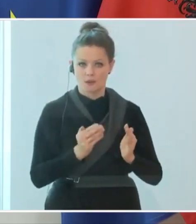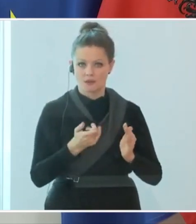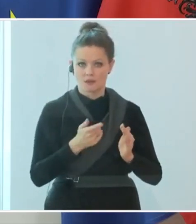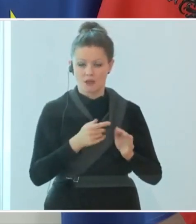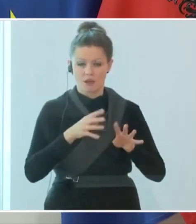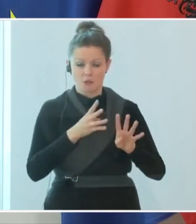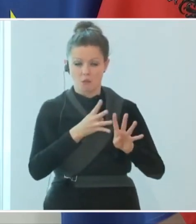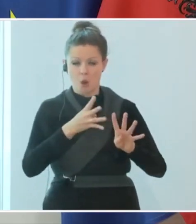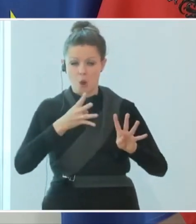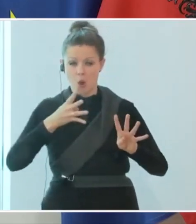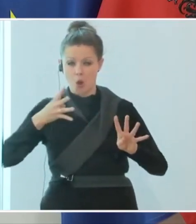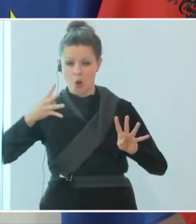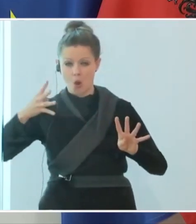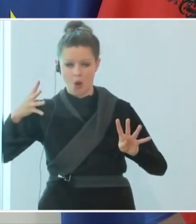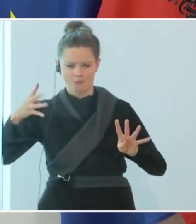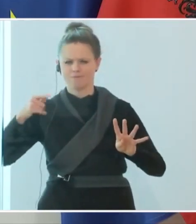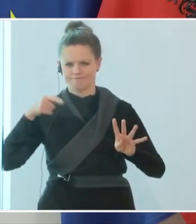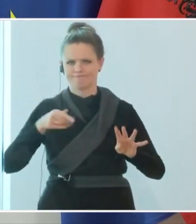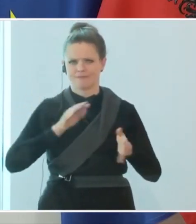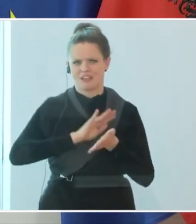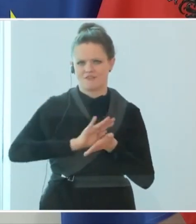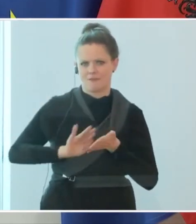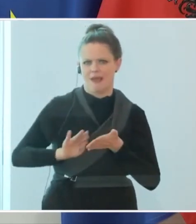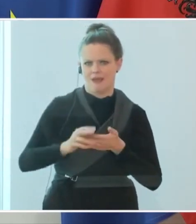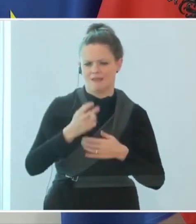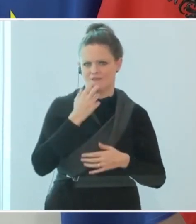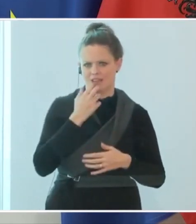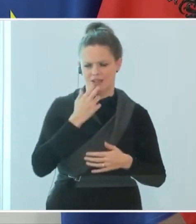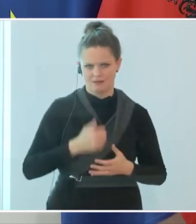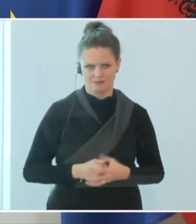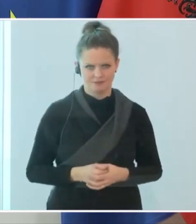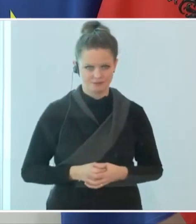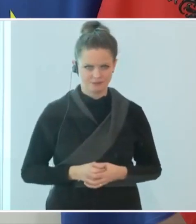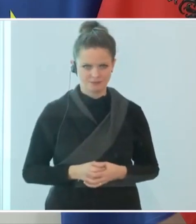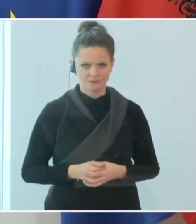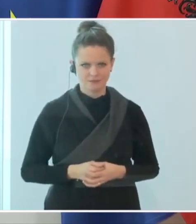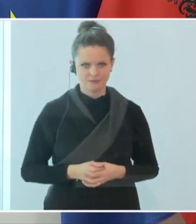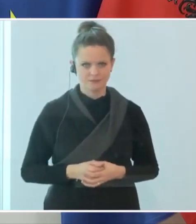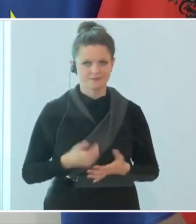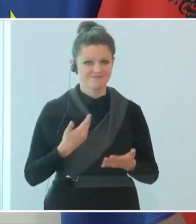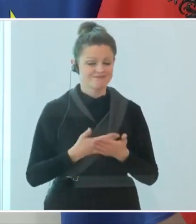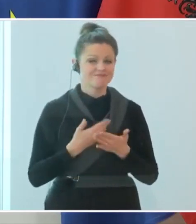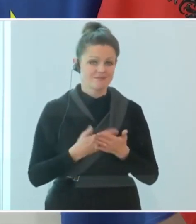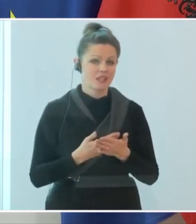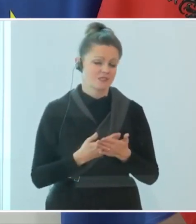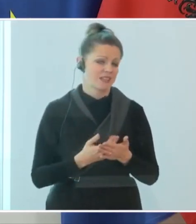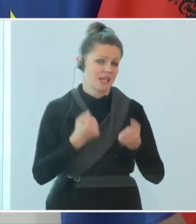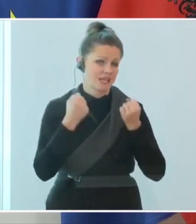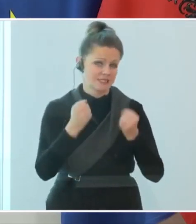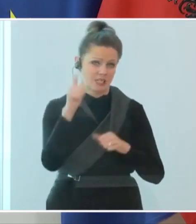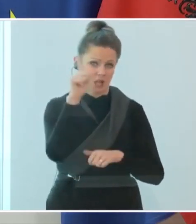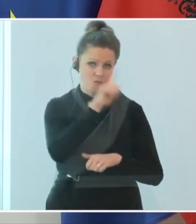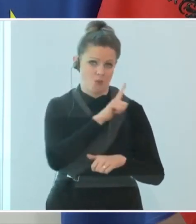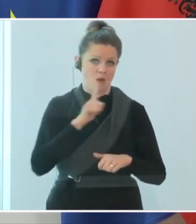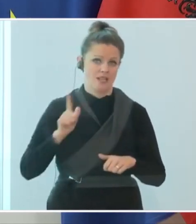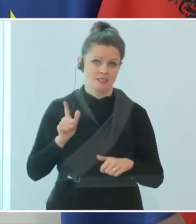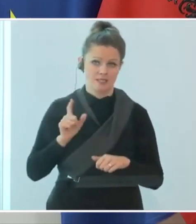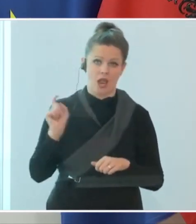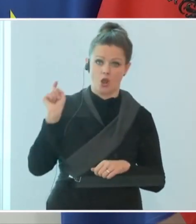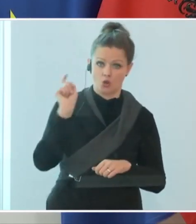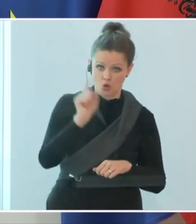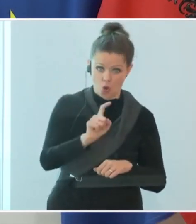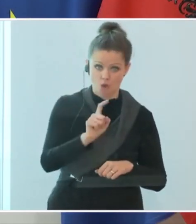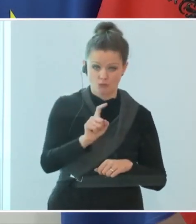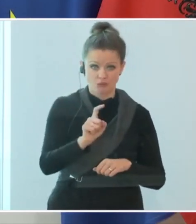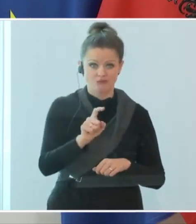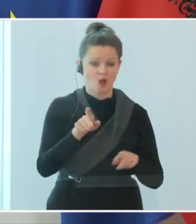können, dass das Infektionsgeschehen sich dramatisch entwickelt. Auch da wird die Polizei vor Ort sein. Auch da wird die